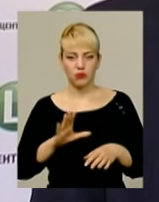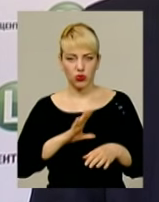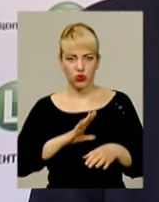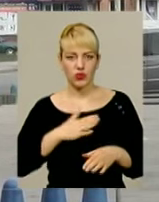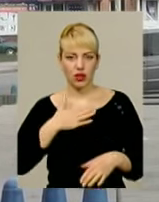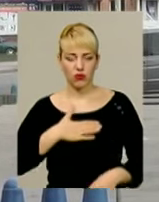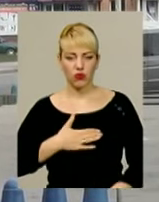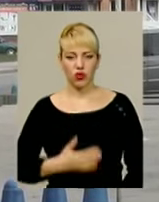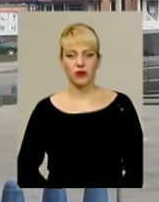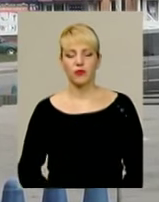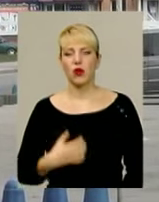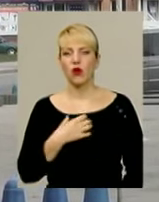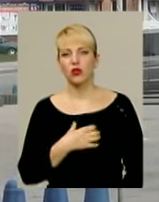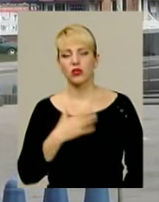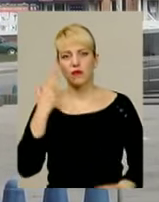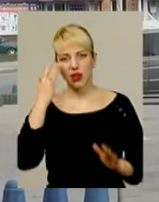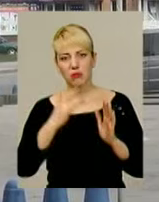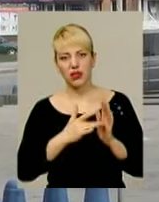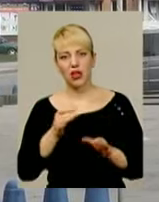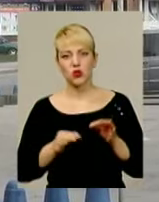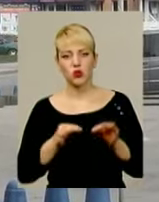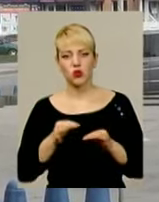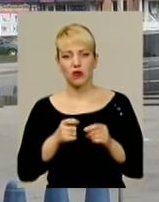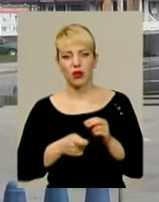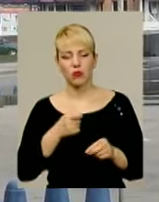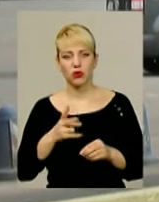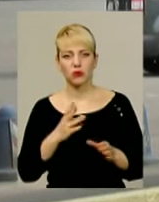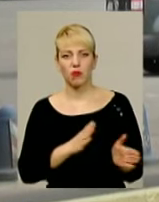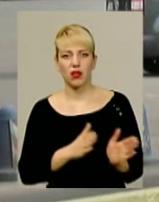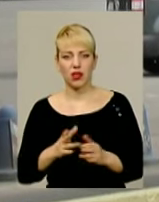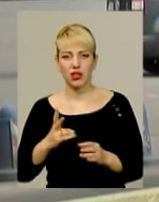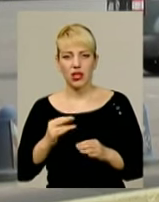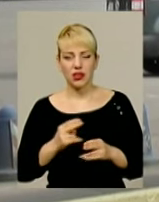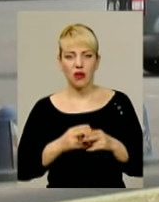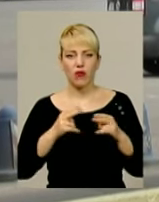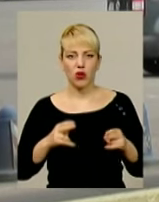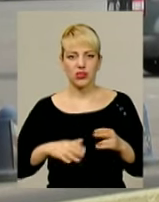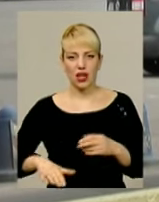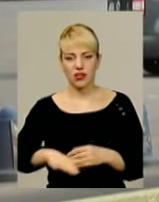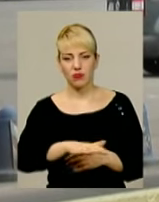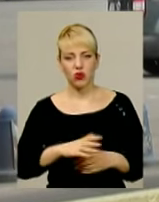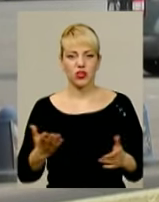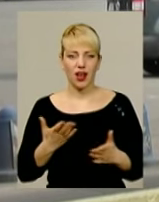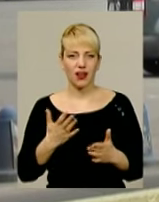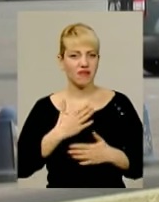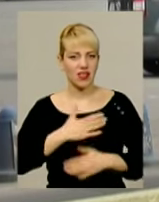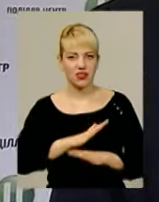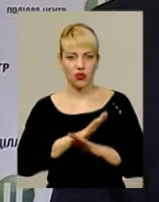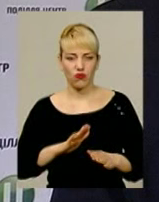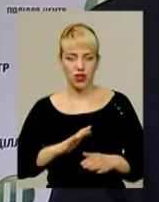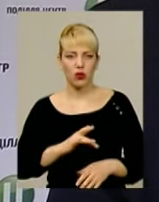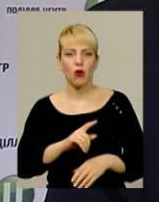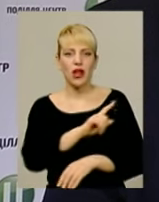задоволено. Основна мета судових позовів – навести лад на привокзальній площі, яка нині знаходиться у незадовільному санітарному стані.